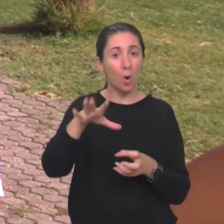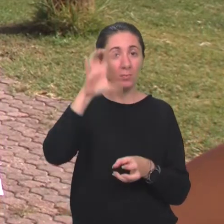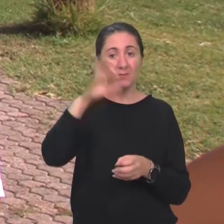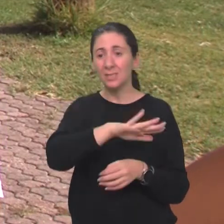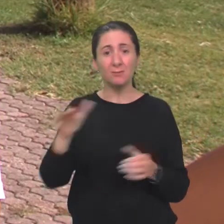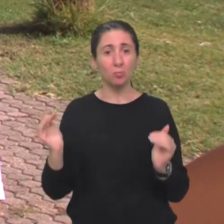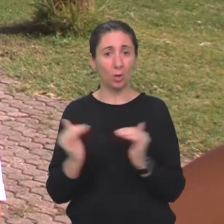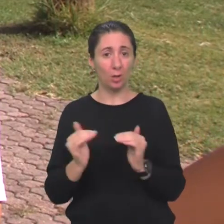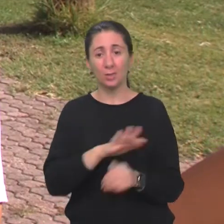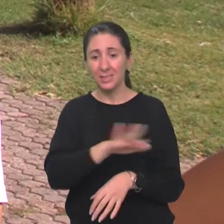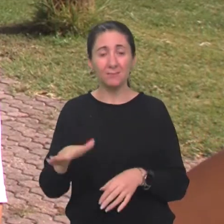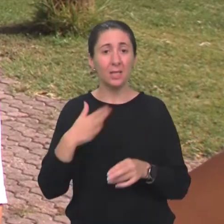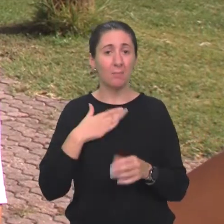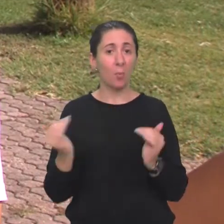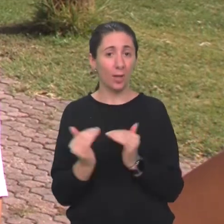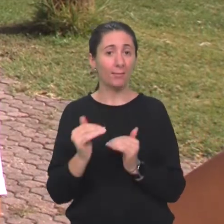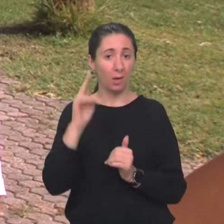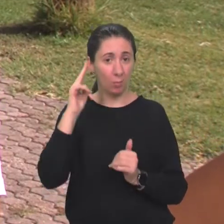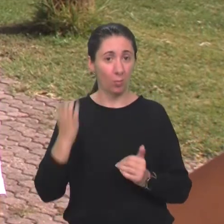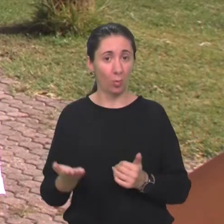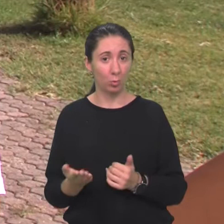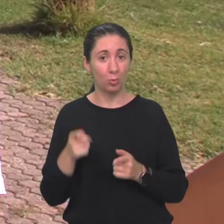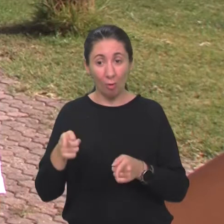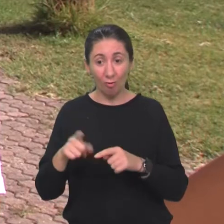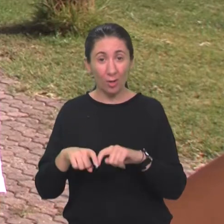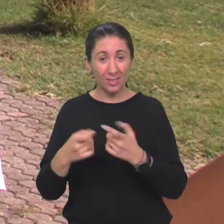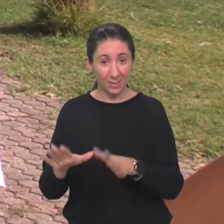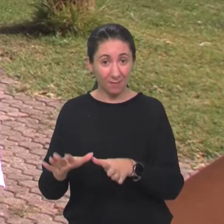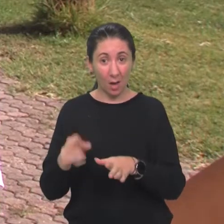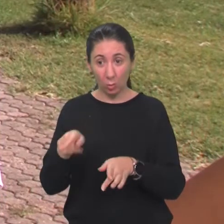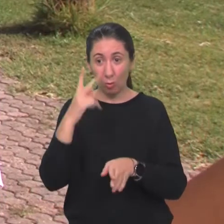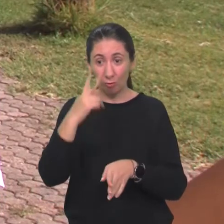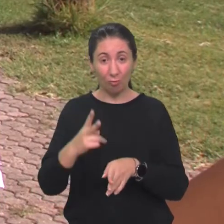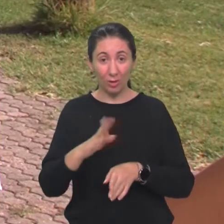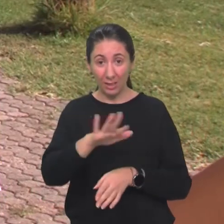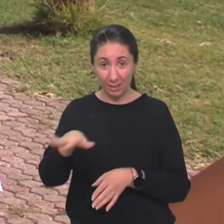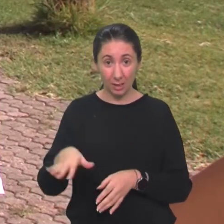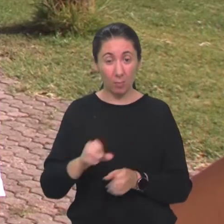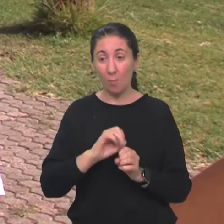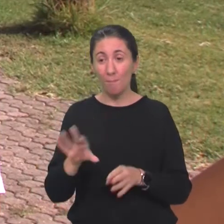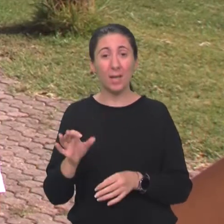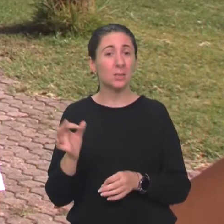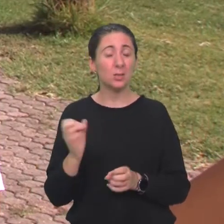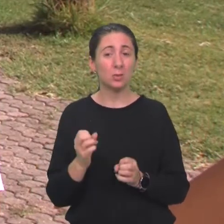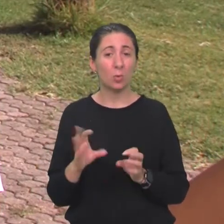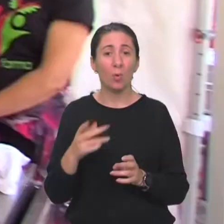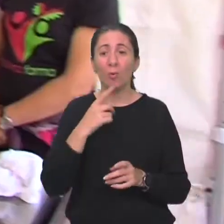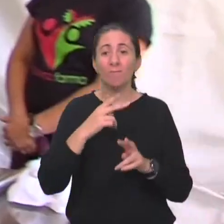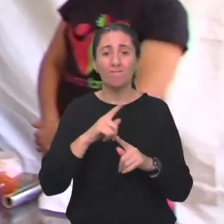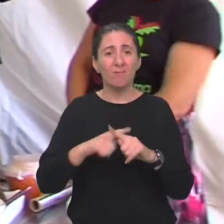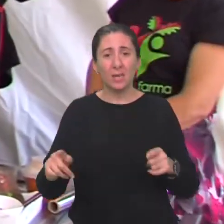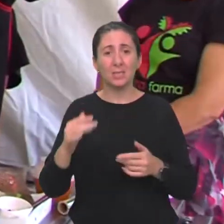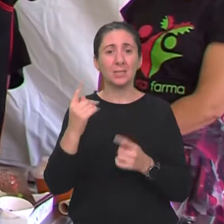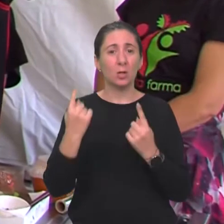da smo svi jednaki, da svi imamo jednake mogućnosti. Tako da ova stvar, evo, znači, tu vidimo svi da, znači, bez obzira na vrstu i